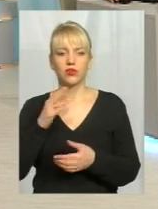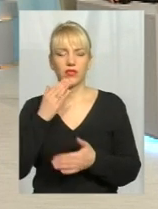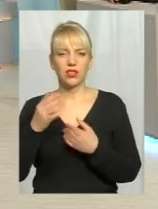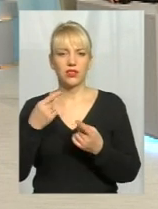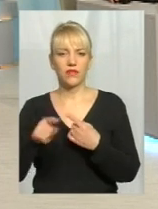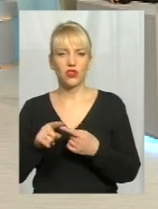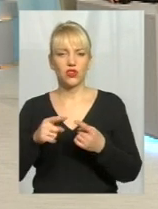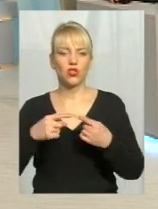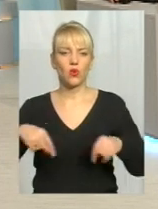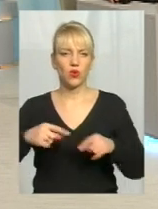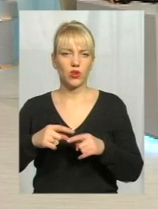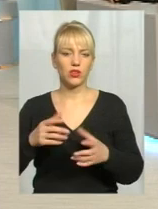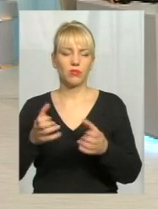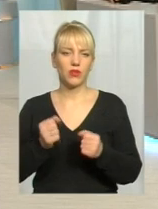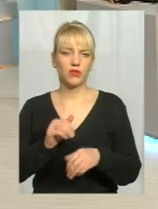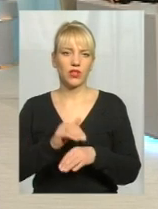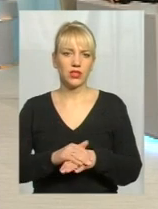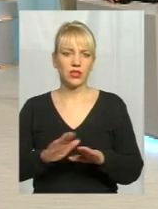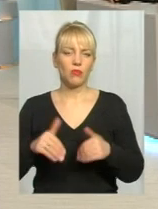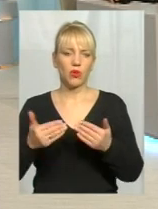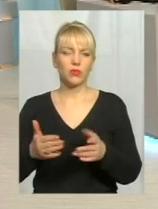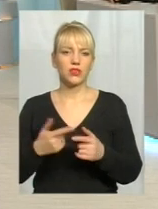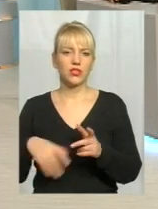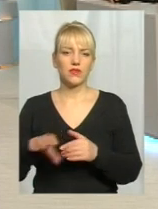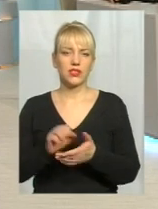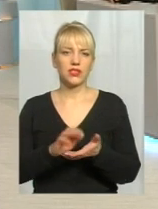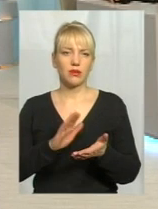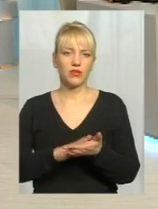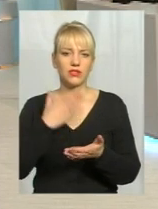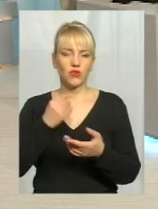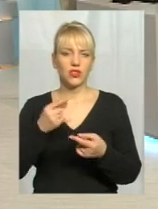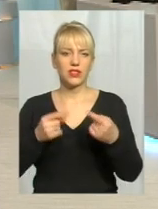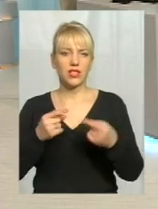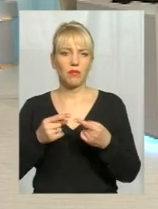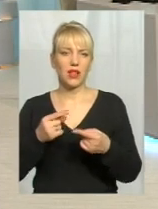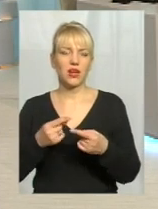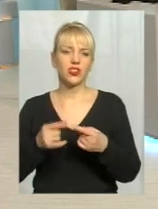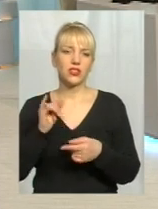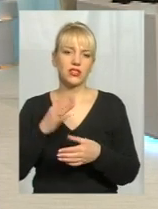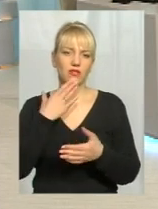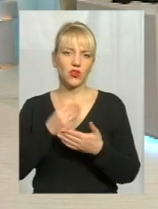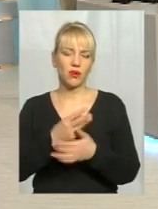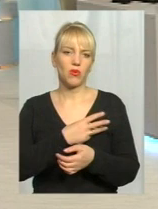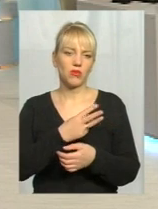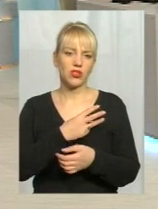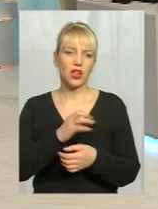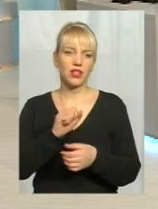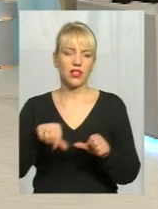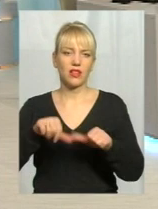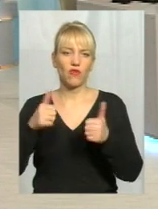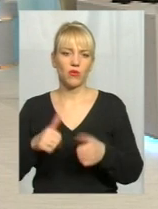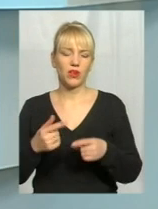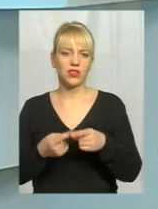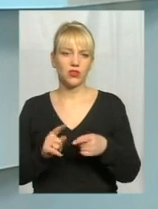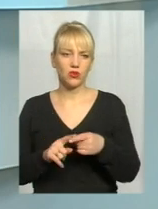органи, беруть фактично пропозиції, всі записують свої заперечення, побажання, і на форматі в